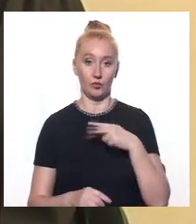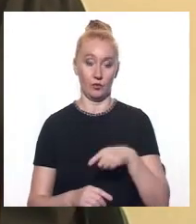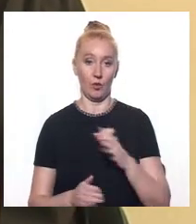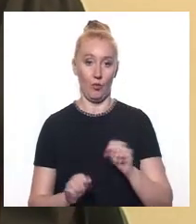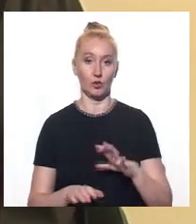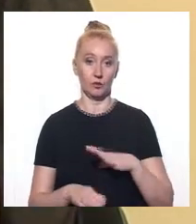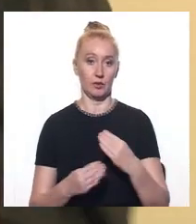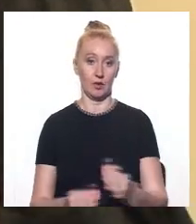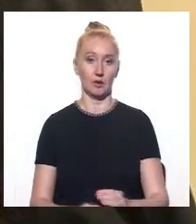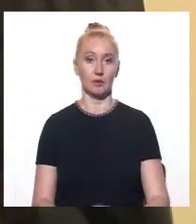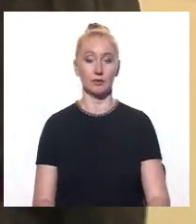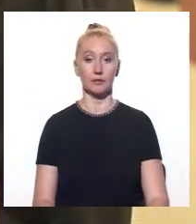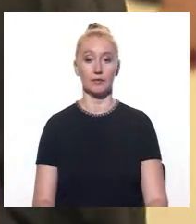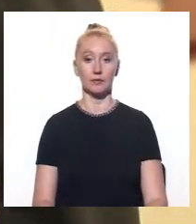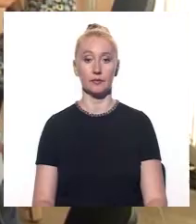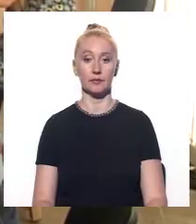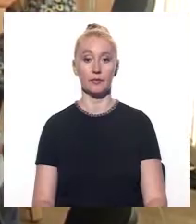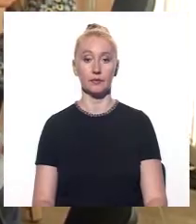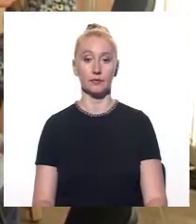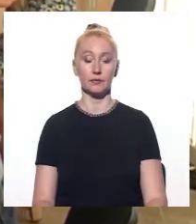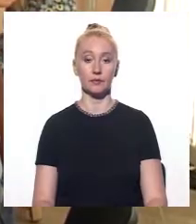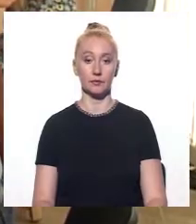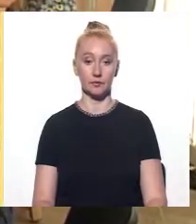Артем Кравченко. Новини на Суспільному. Дніпропетровщина.